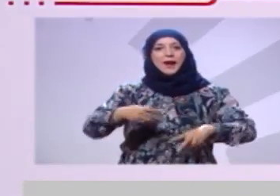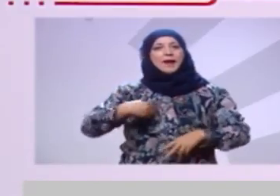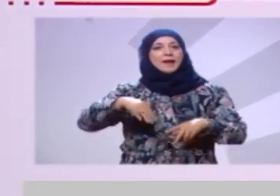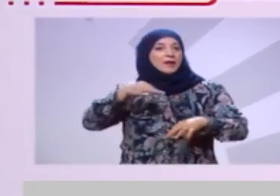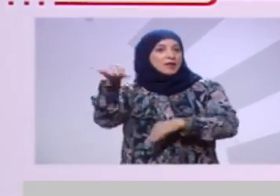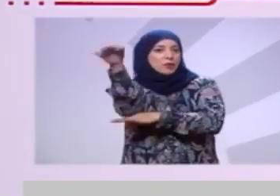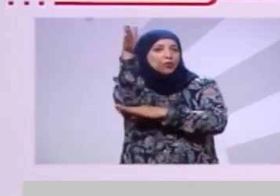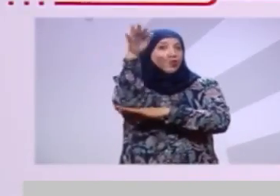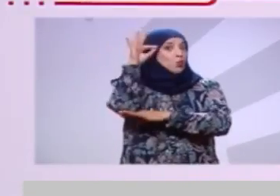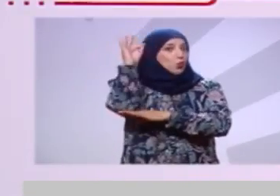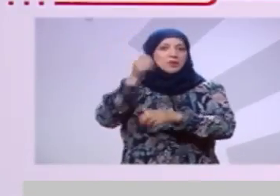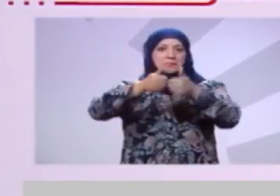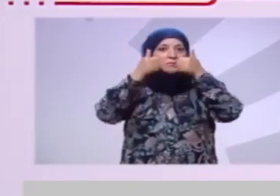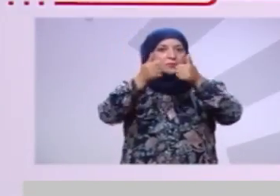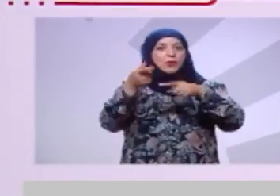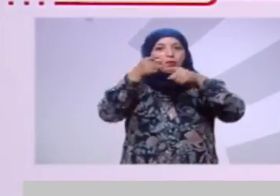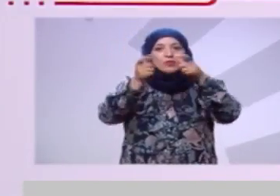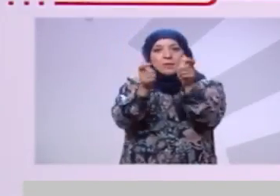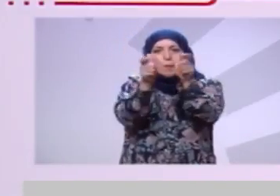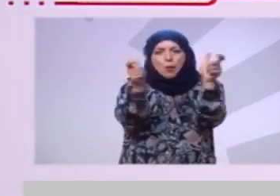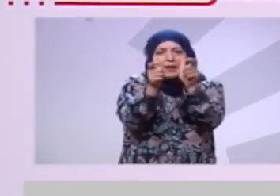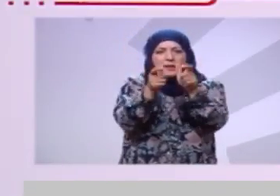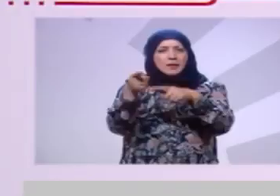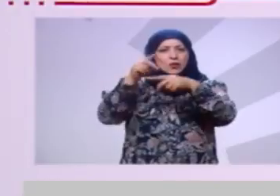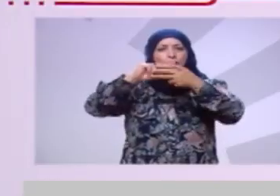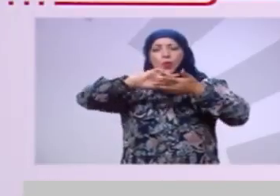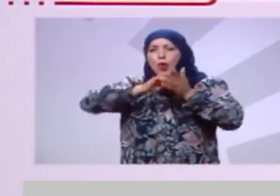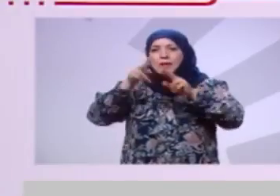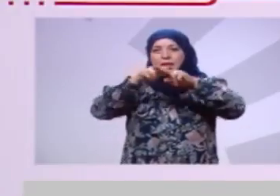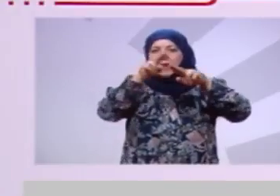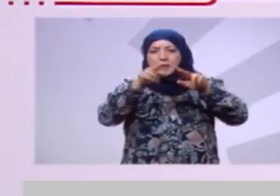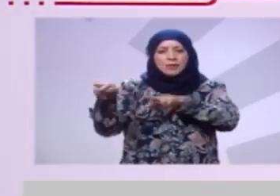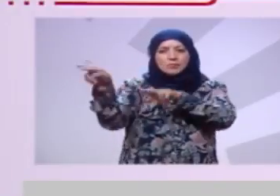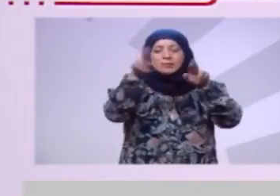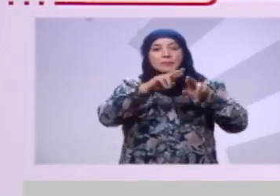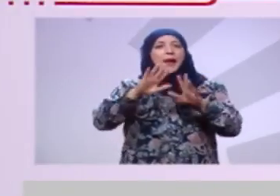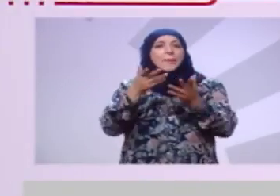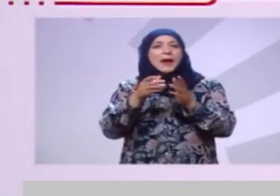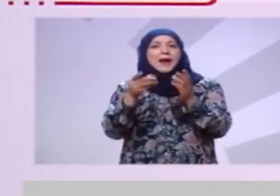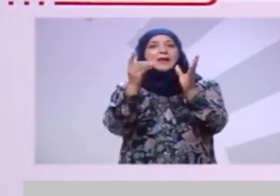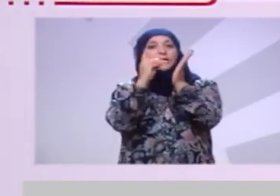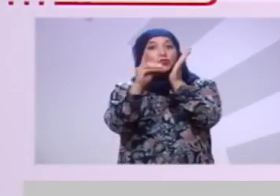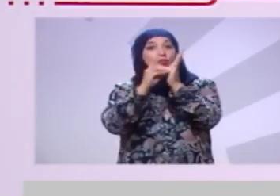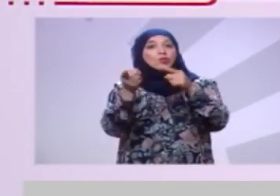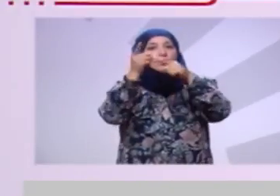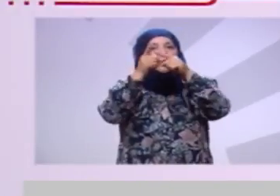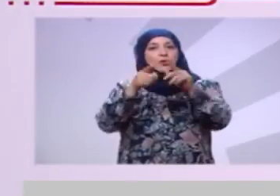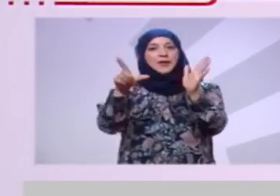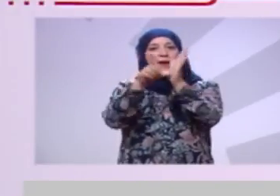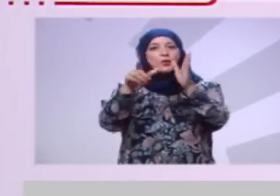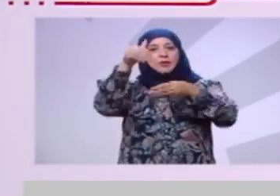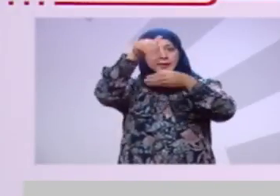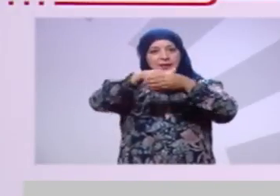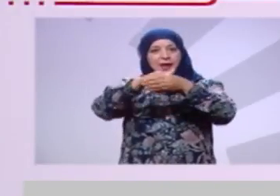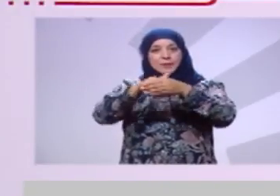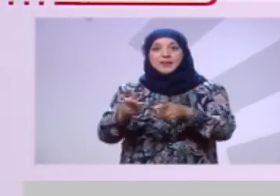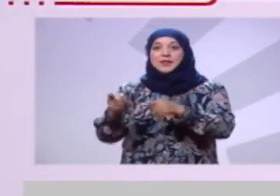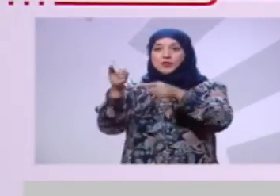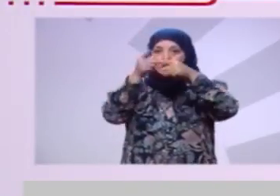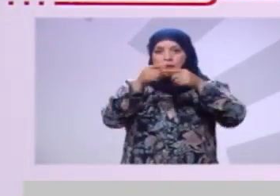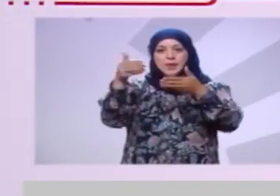والمؤسسات عبر تغيير الدستور والقانون الانتخابي واللي يحمل فيه أيضا جوانب